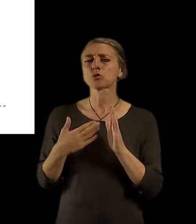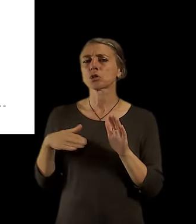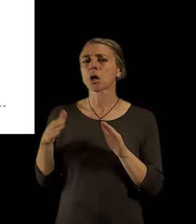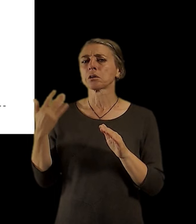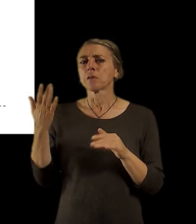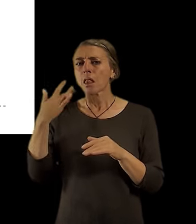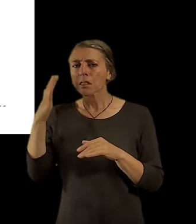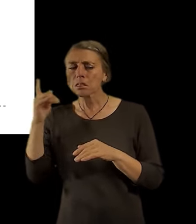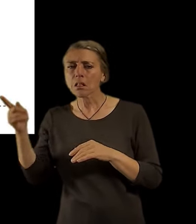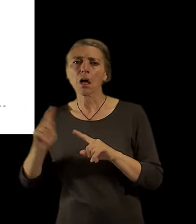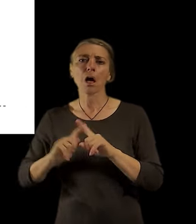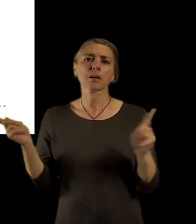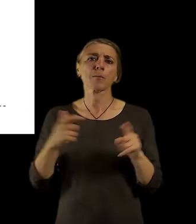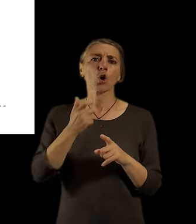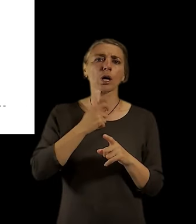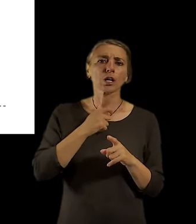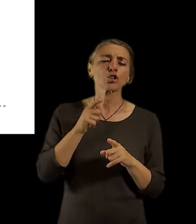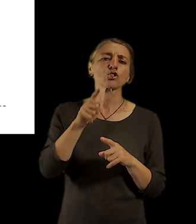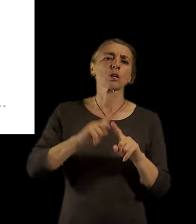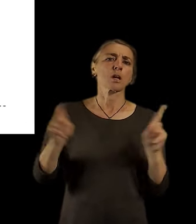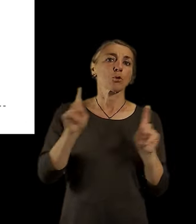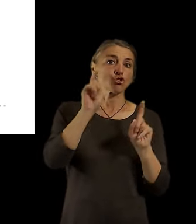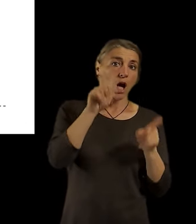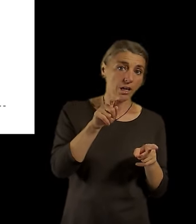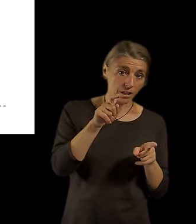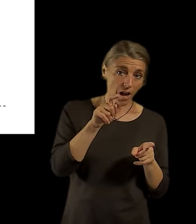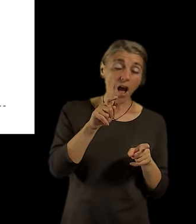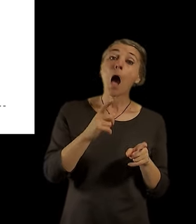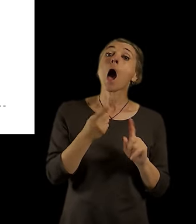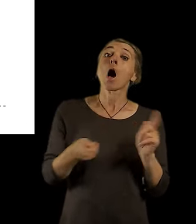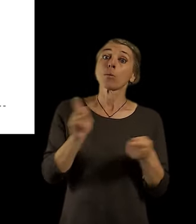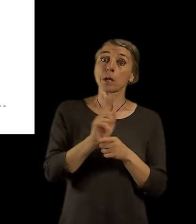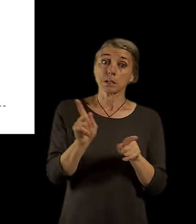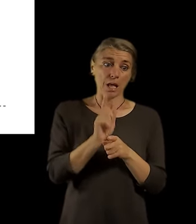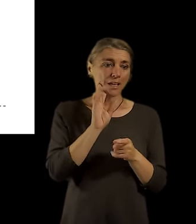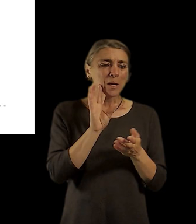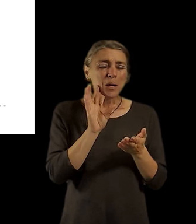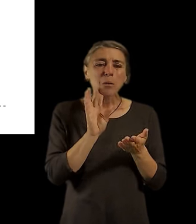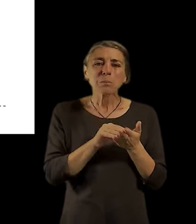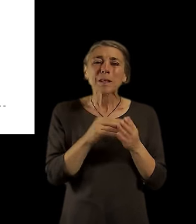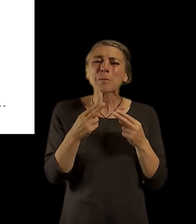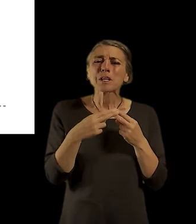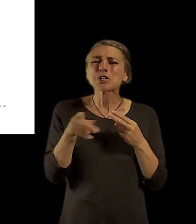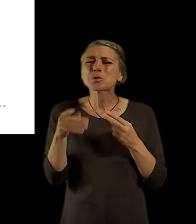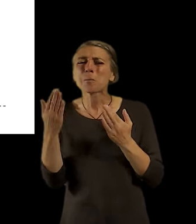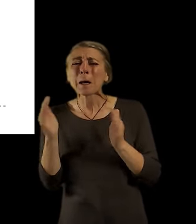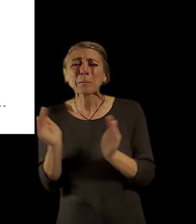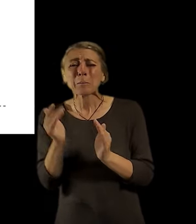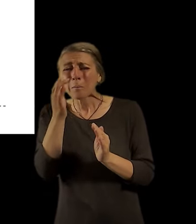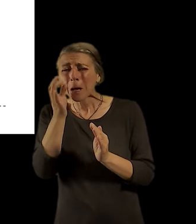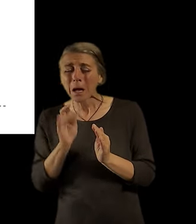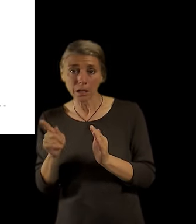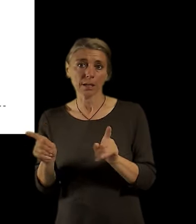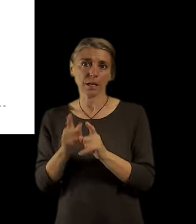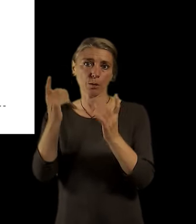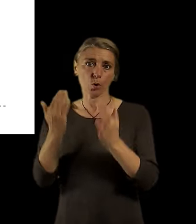šárka. Ale vlastně zkoumáme i dostupnost k parkům místním, úplně těm malým. A každá ta kategorie parků,